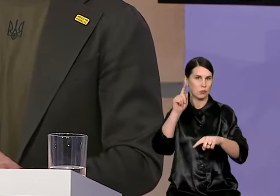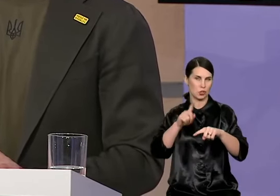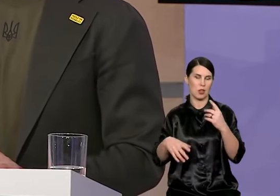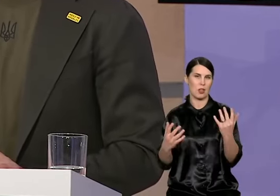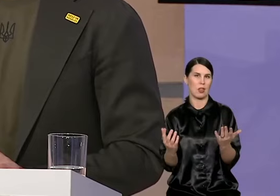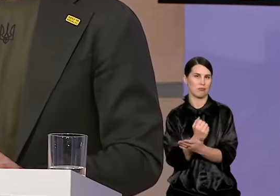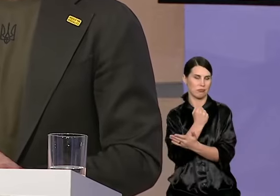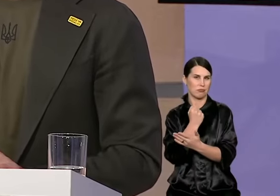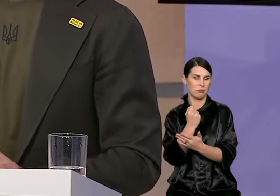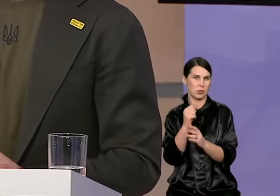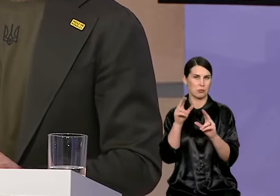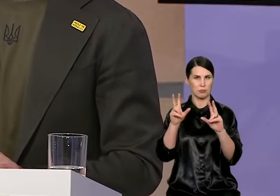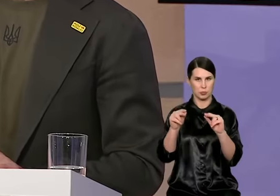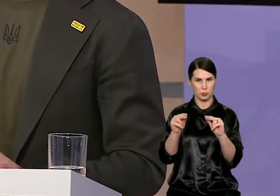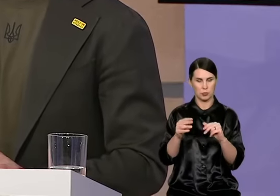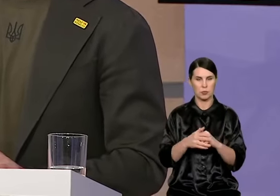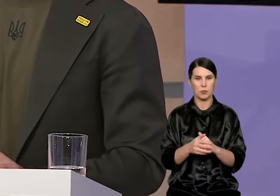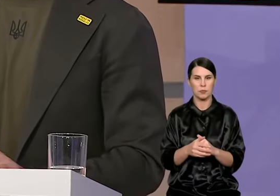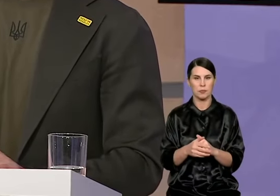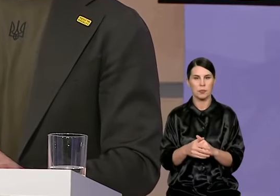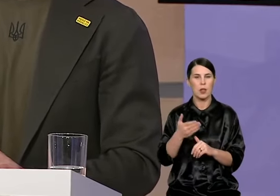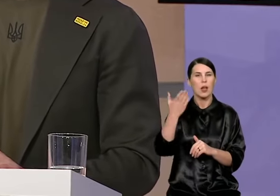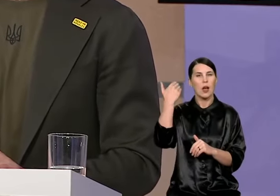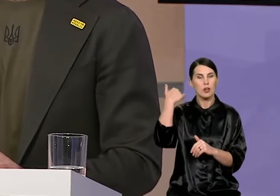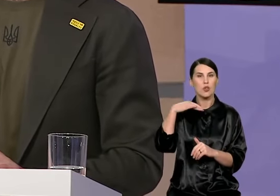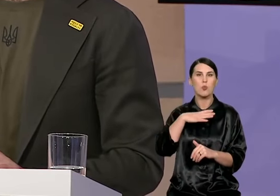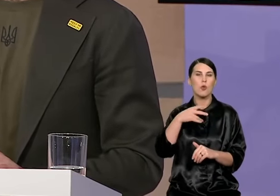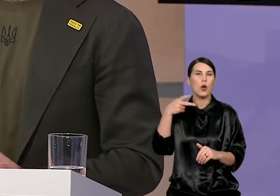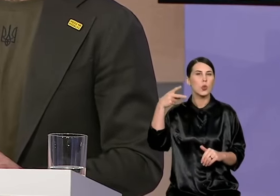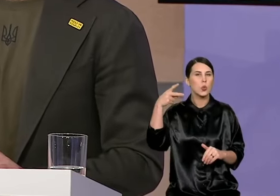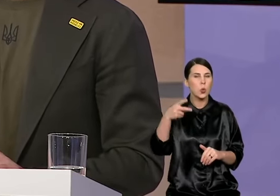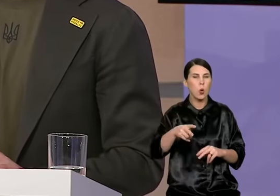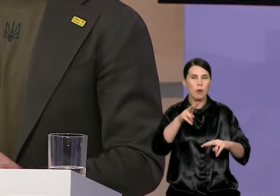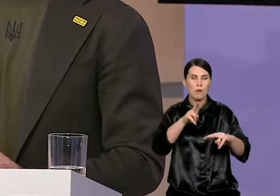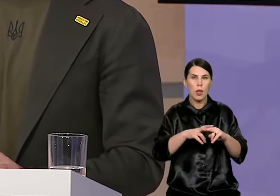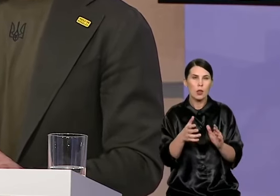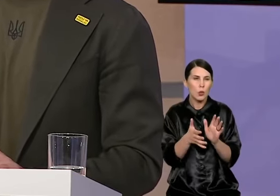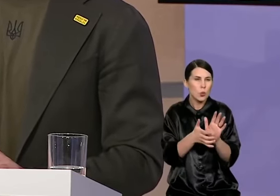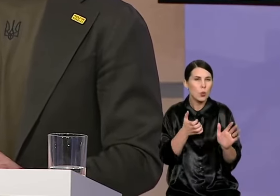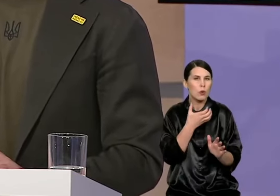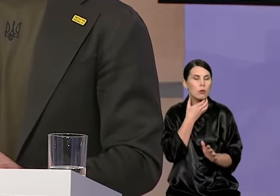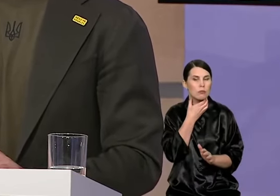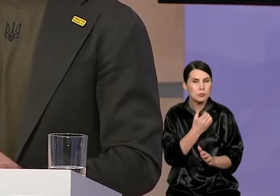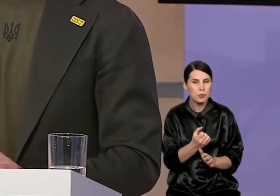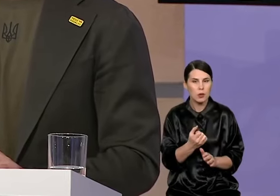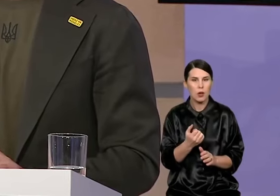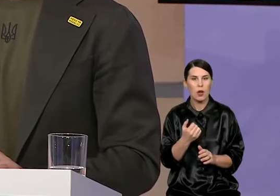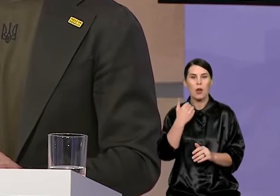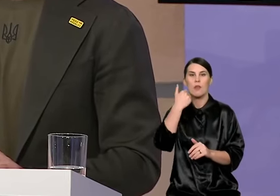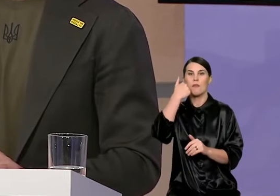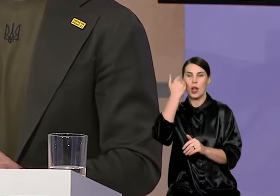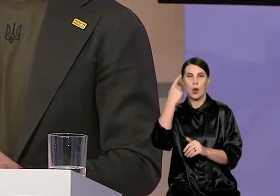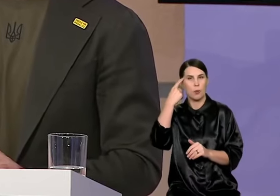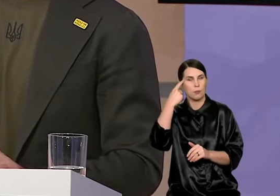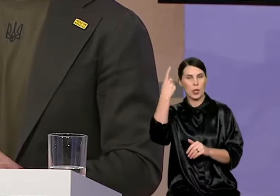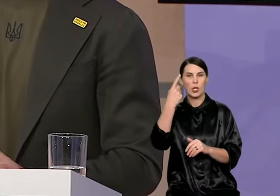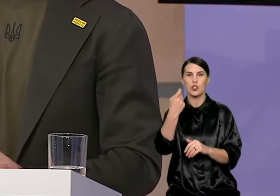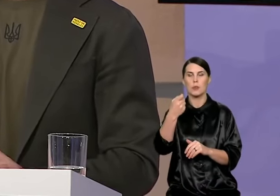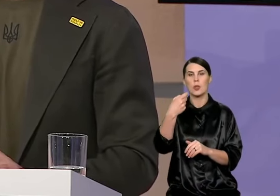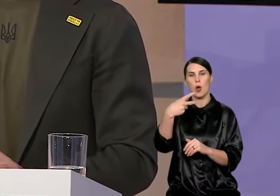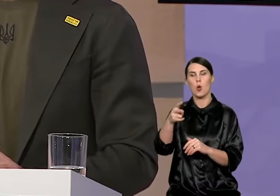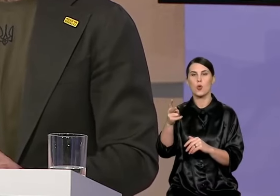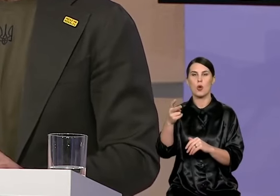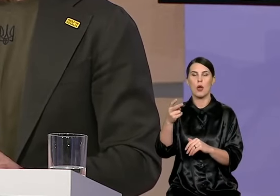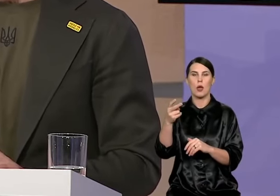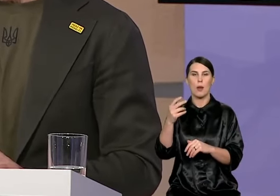metais Vilniaus daržaliuose trūko daugiau negu 2000 vietų. Šitą problemą paįspręstai įvedant 100 eurų kompensaciją privatiems daržalėms